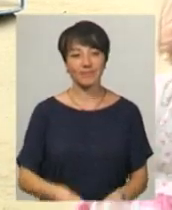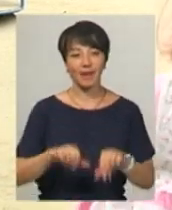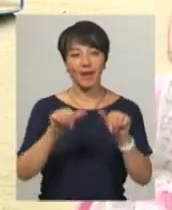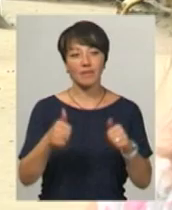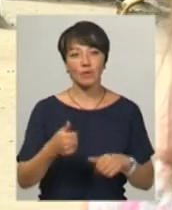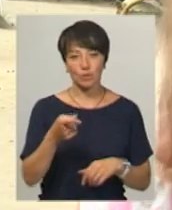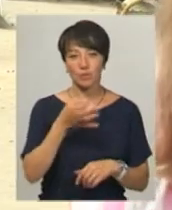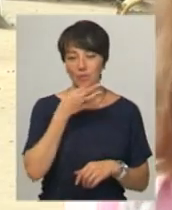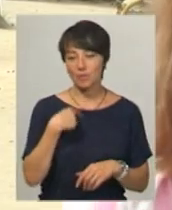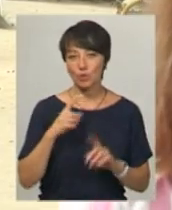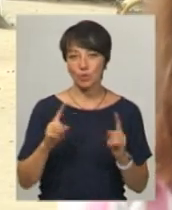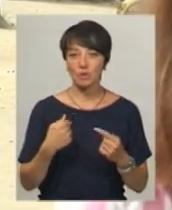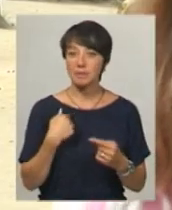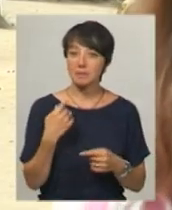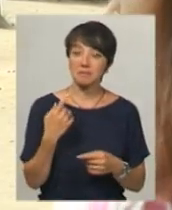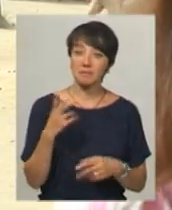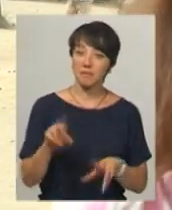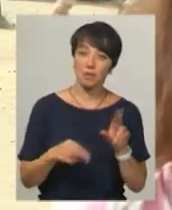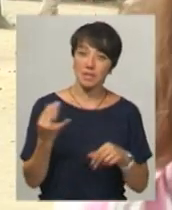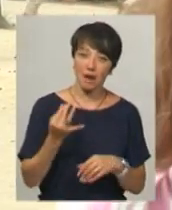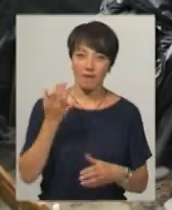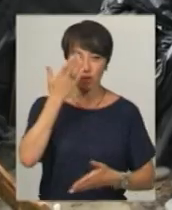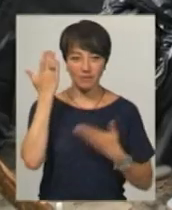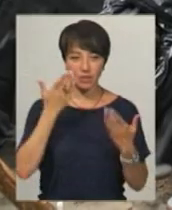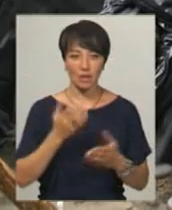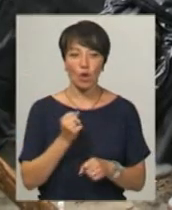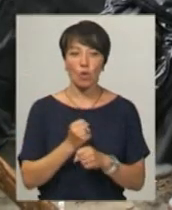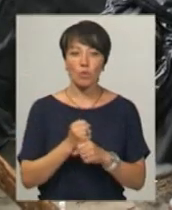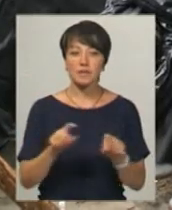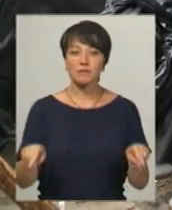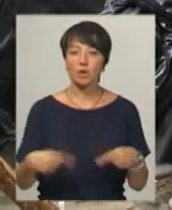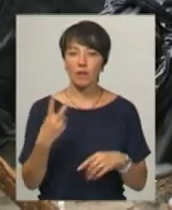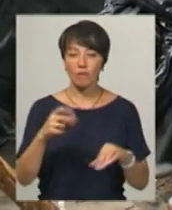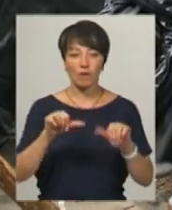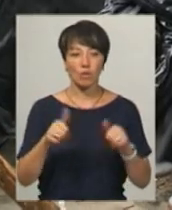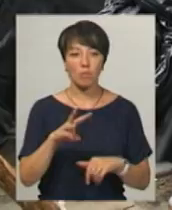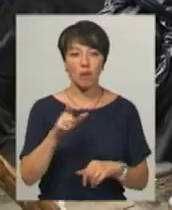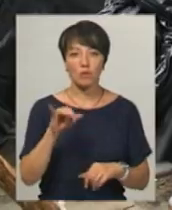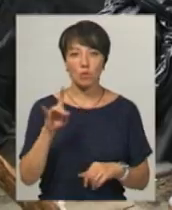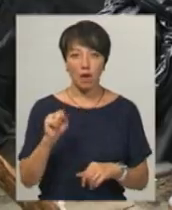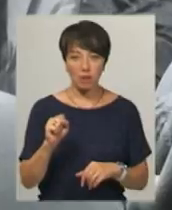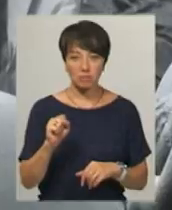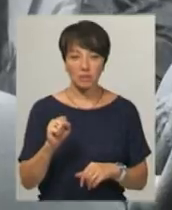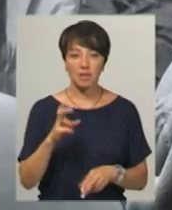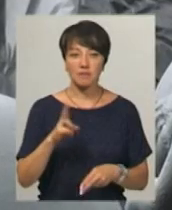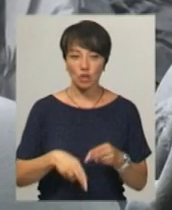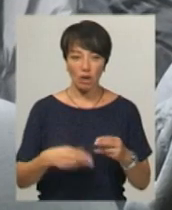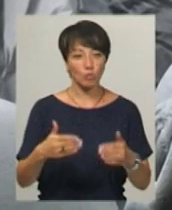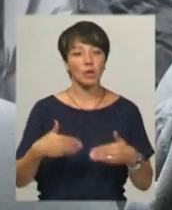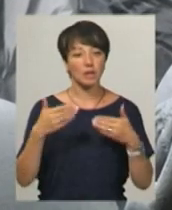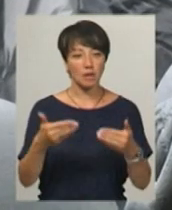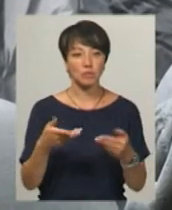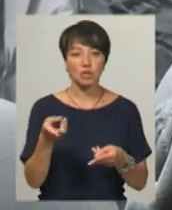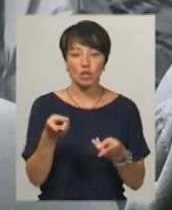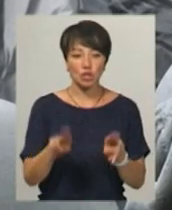Так, дуже. Я вважаю, що вони цікаві і розважальні. Роботи з відновлення двох фігур Миколи Мазарова, парку Шевченка на завершальному етапі